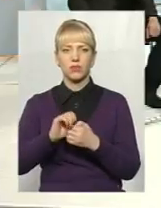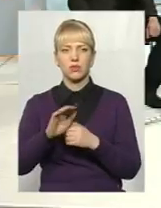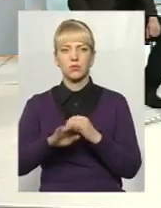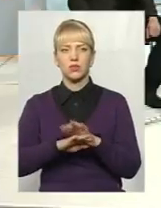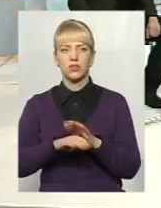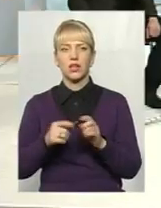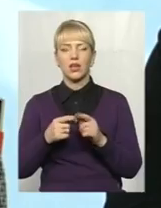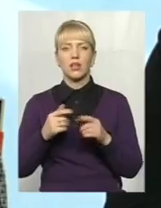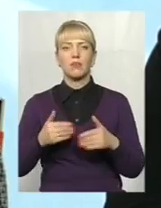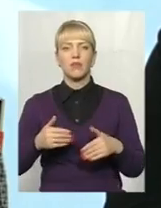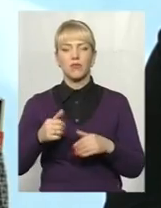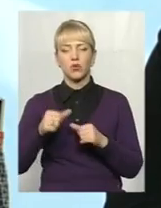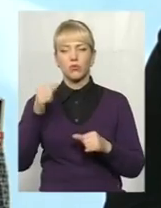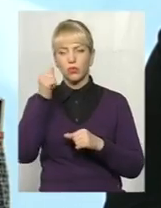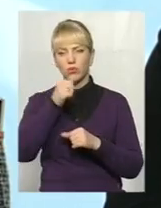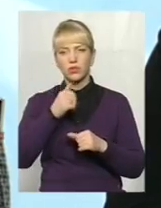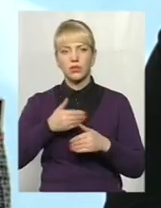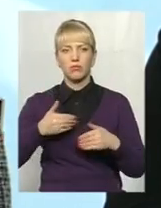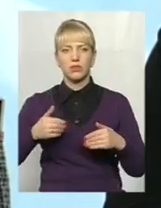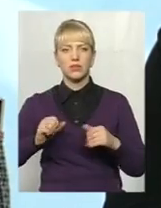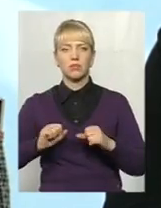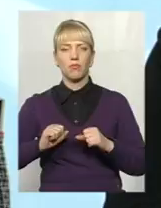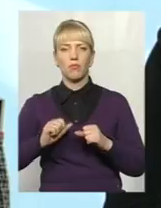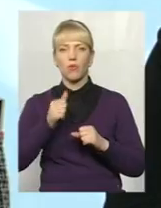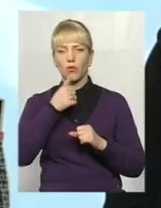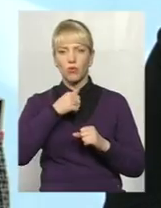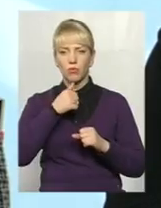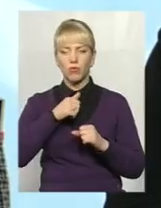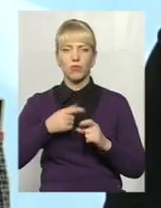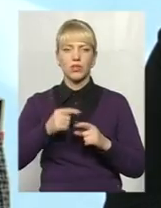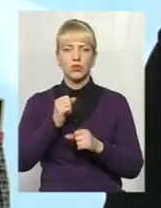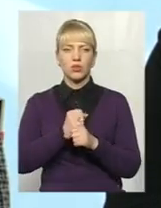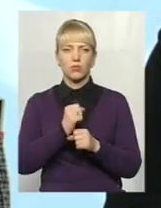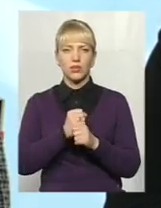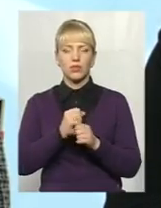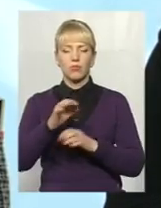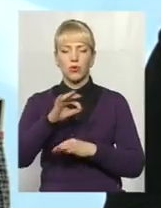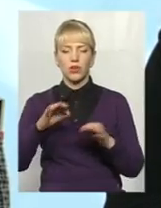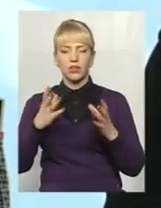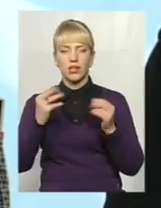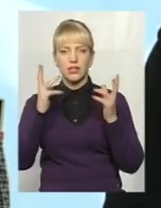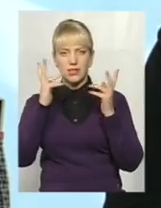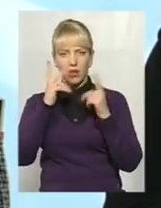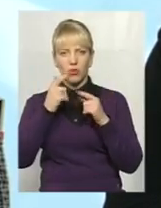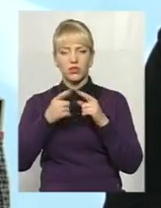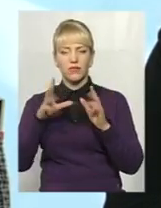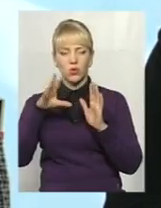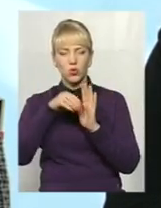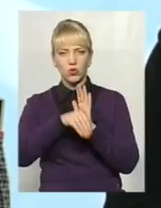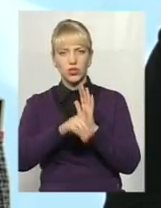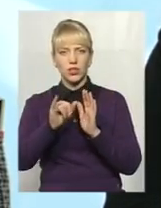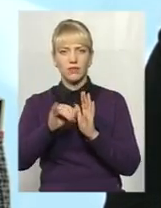спробували запустити проєкт на День закоханих. Включили його в графік фестиваля до Дня